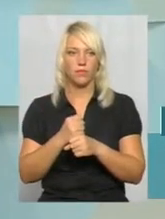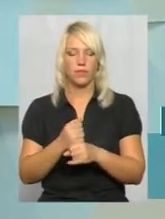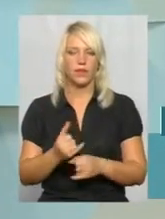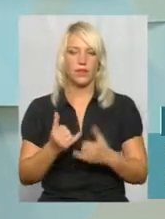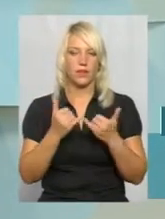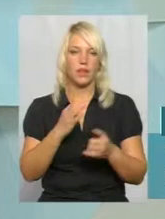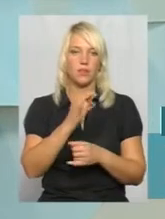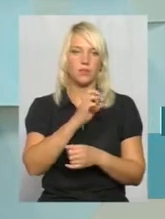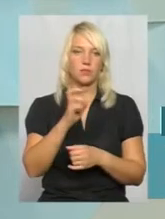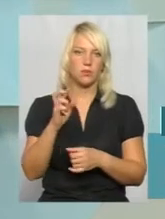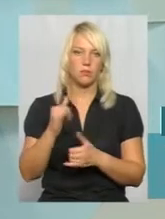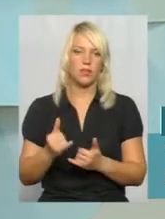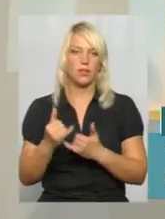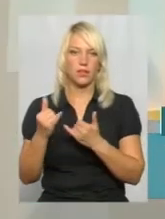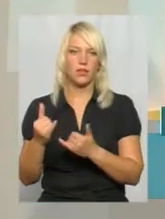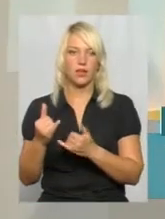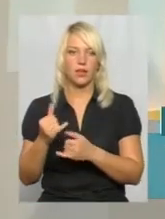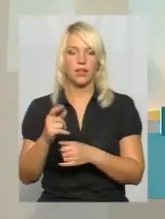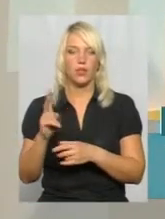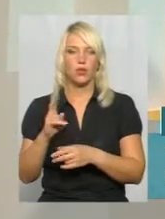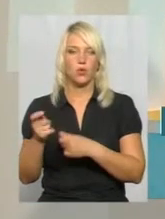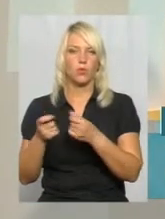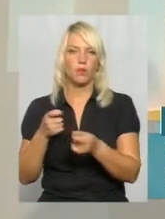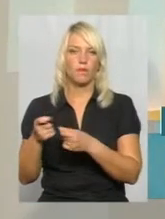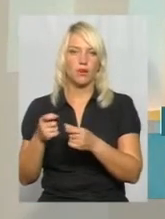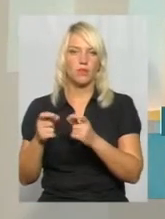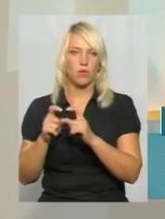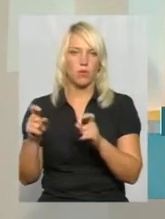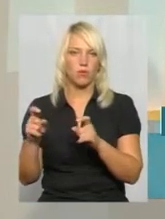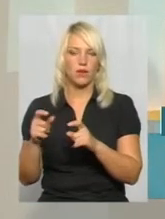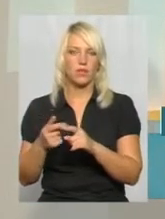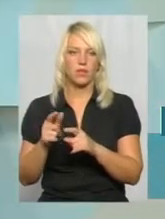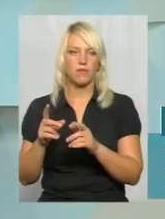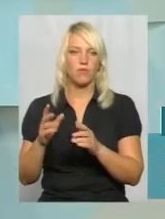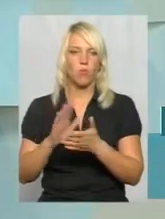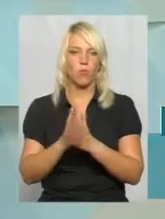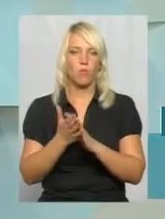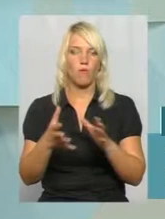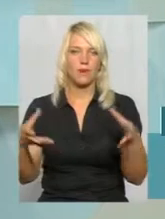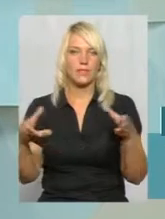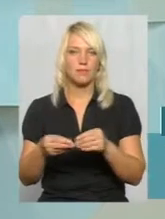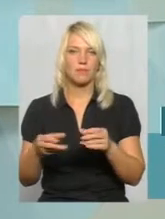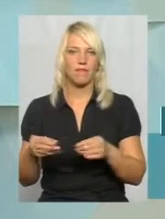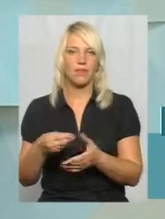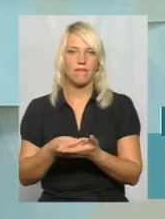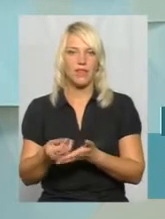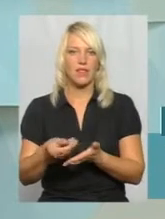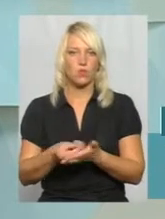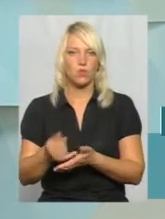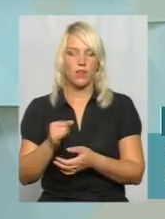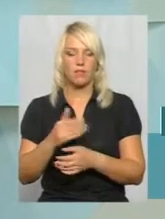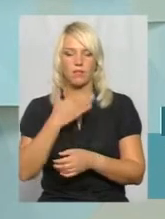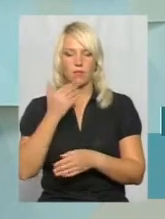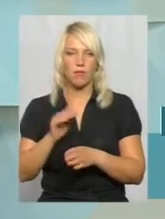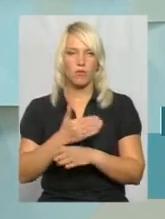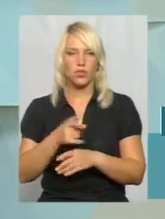для будинків, які управляються муніципальними компаніями на умовах співфінансування, і ми не розмежовуємо, чи